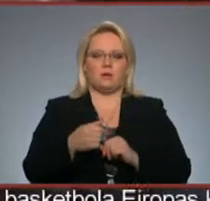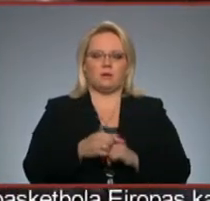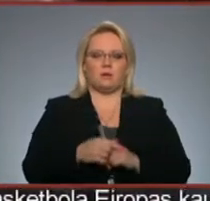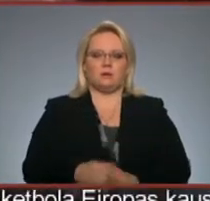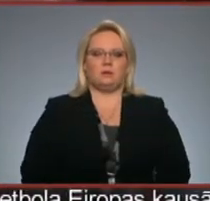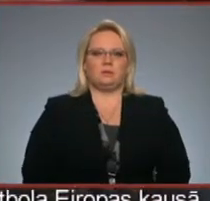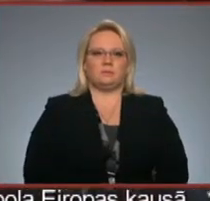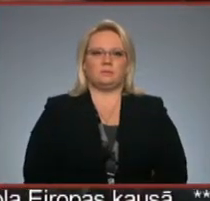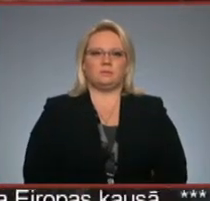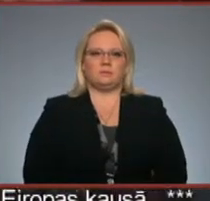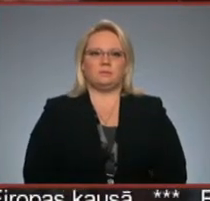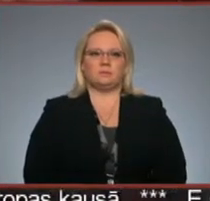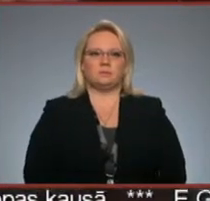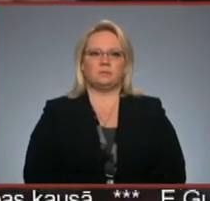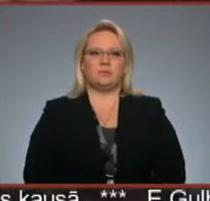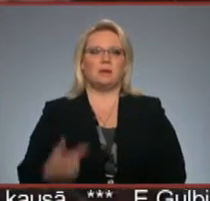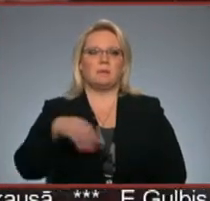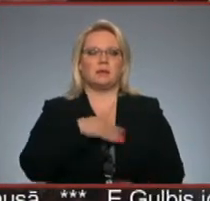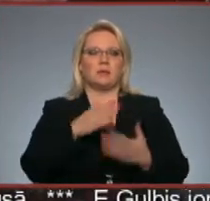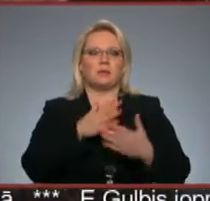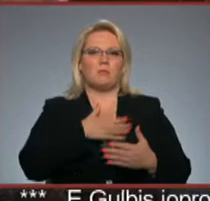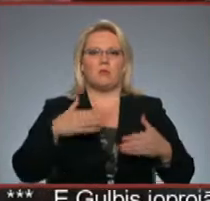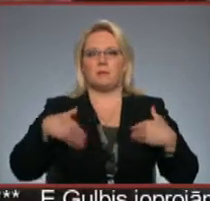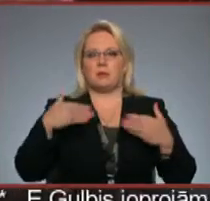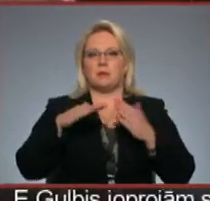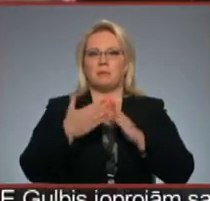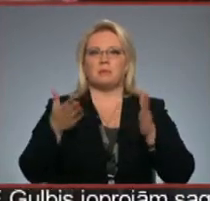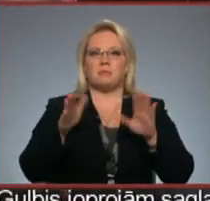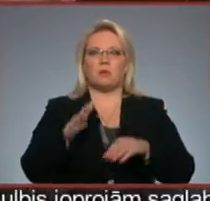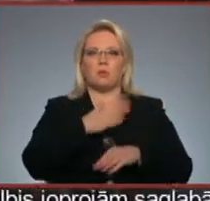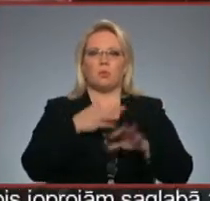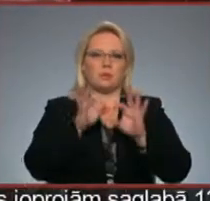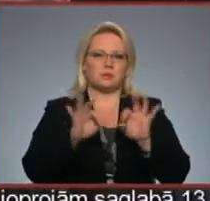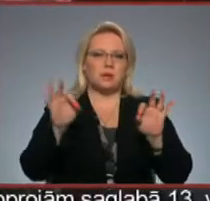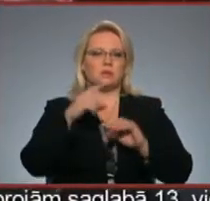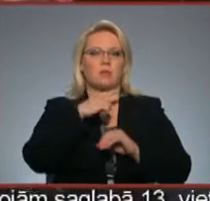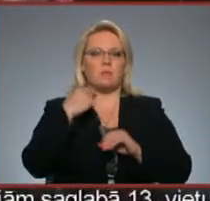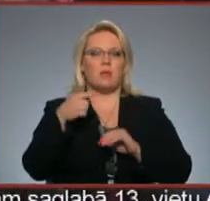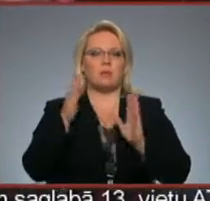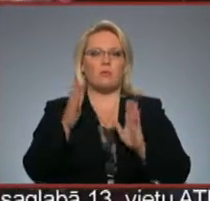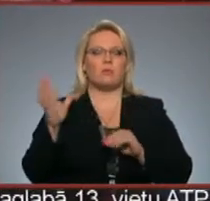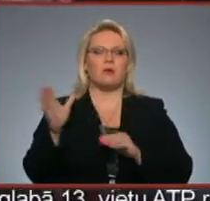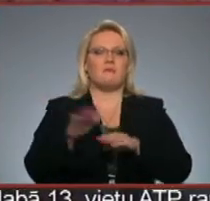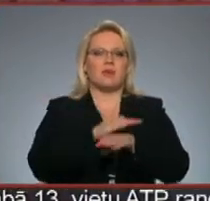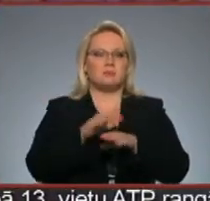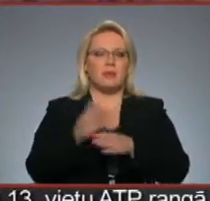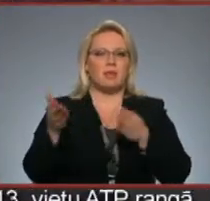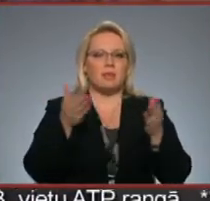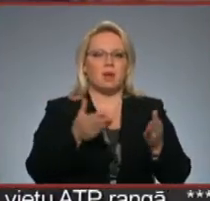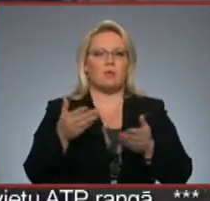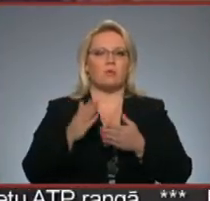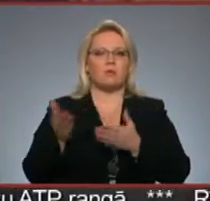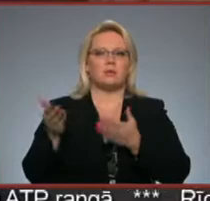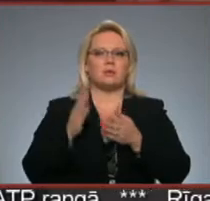esi pēc kāršiņi ļoti skaisti un gribam, lai tā būtu viesmīlīga un sveiktu visus